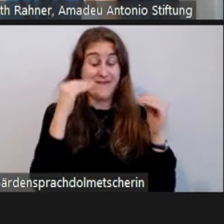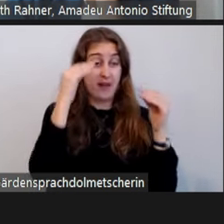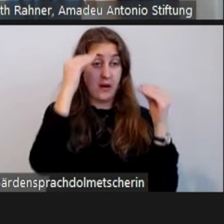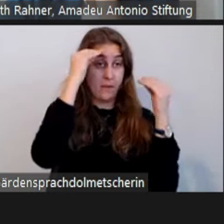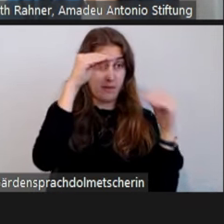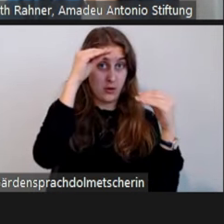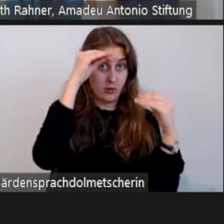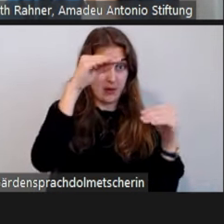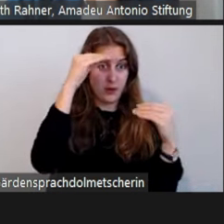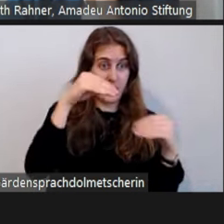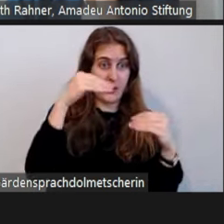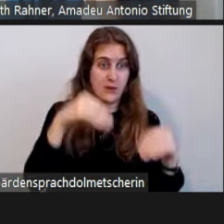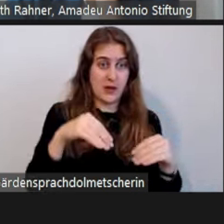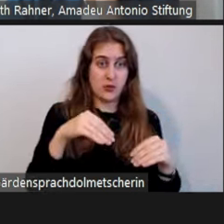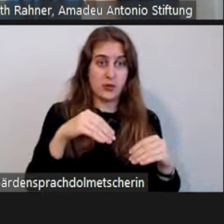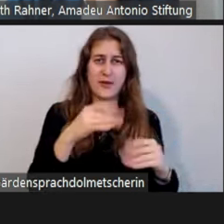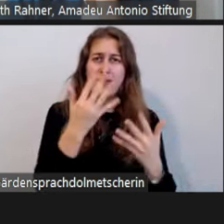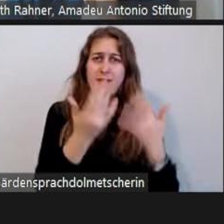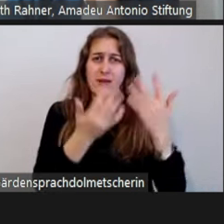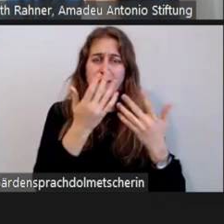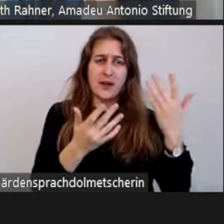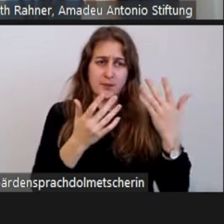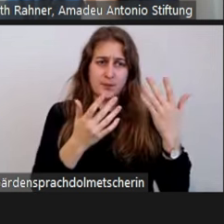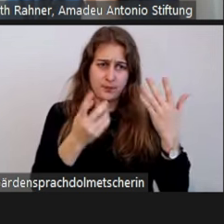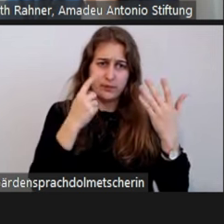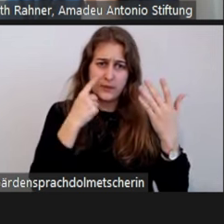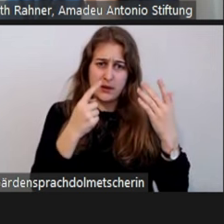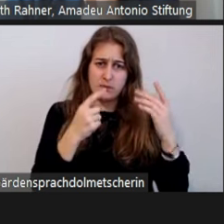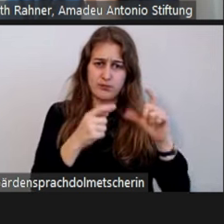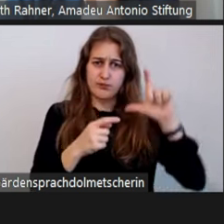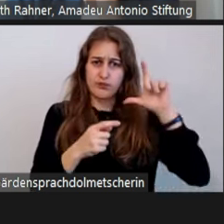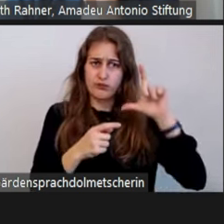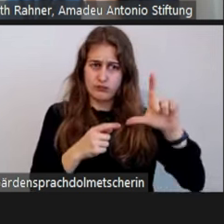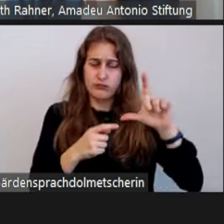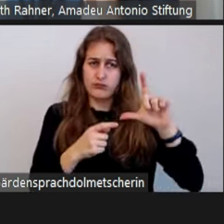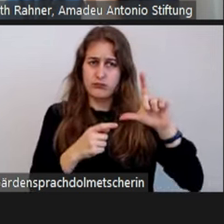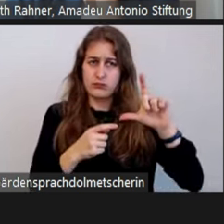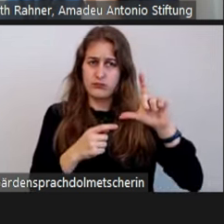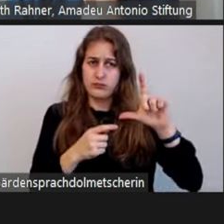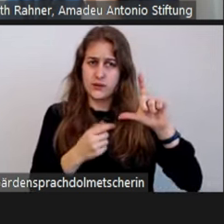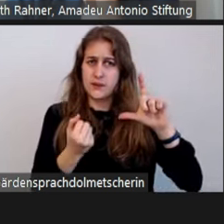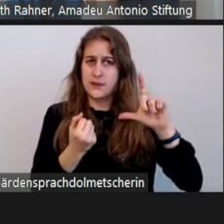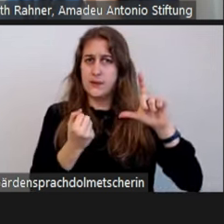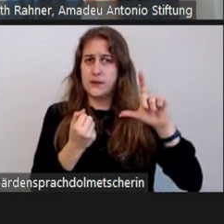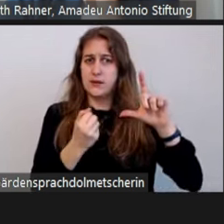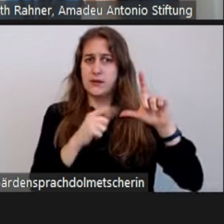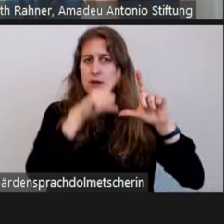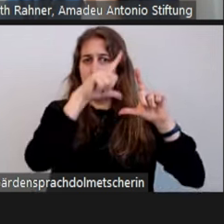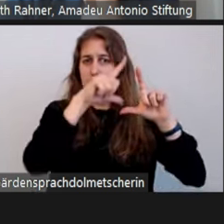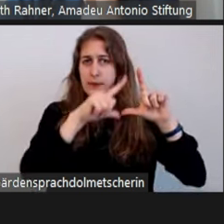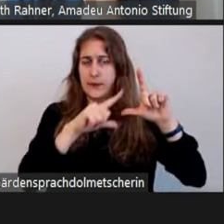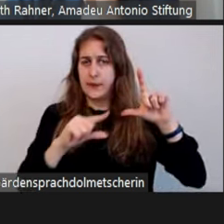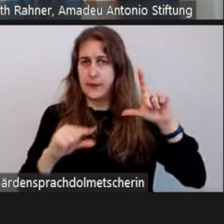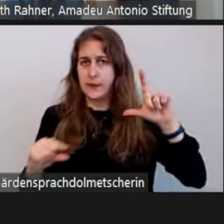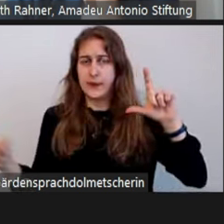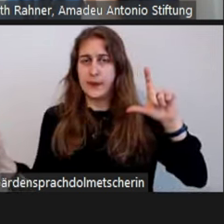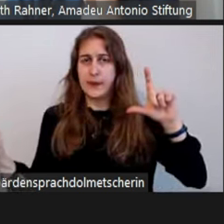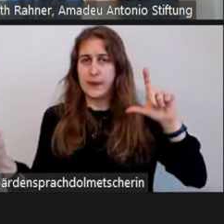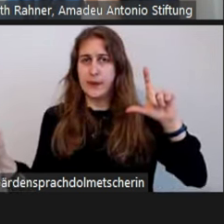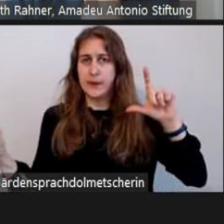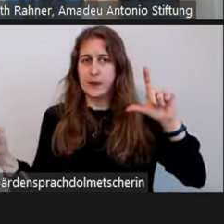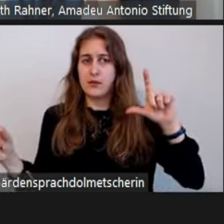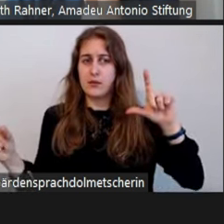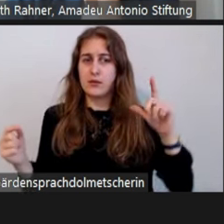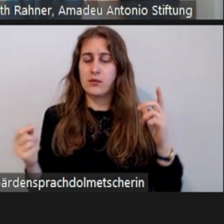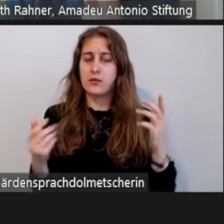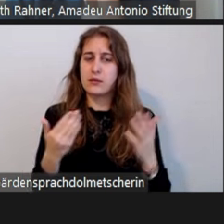Anzahl anguckt, sieht man sehr eindrücklich auch, welchen Einfluss der Shitstorm